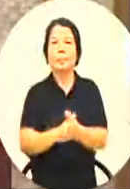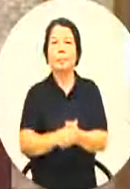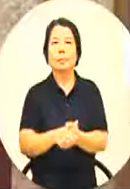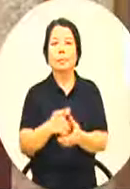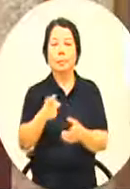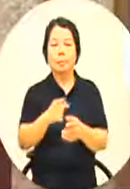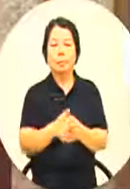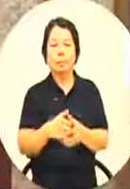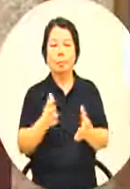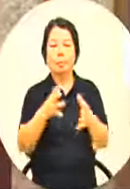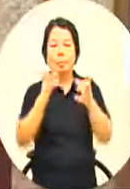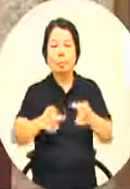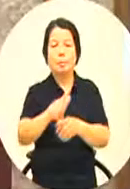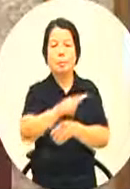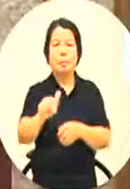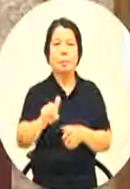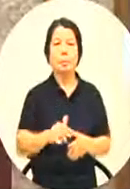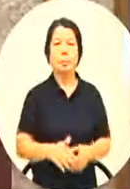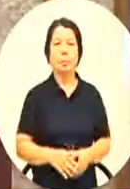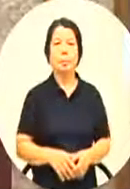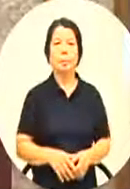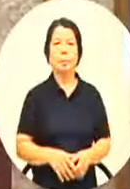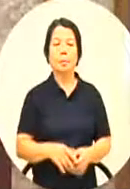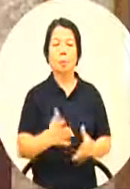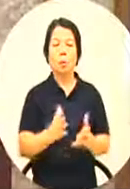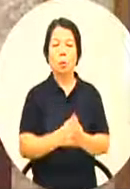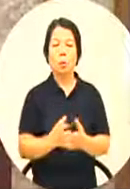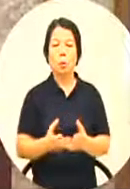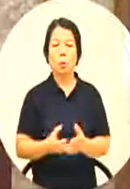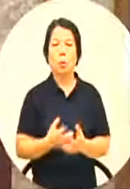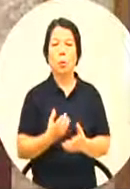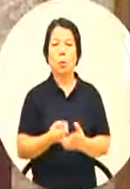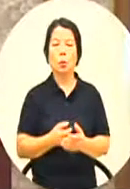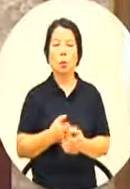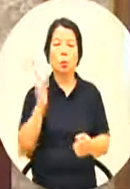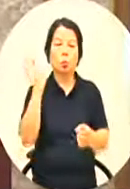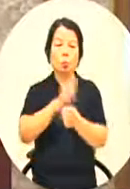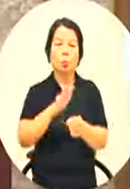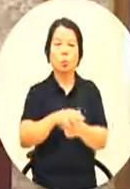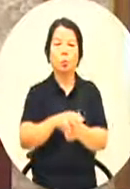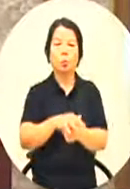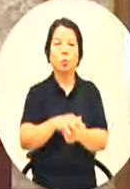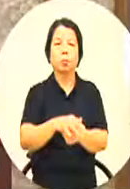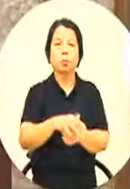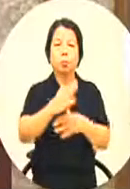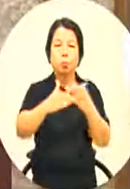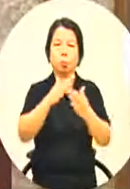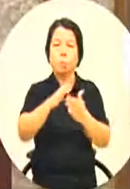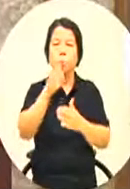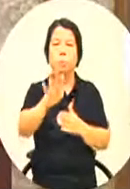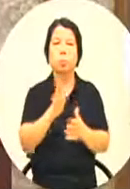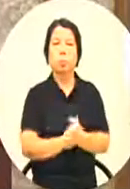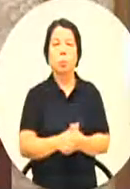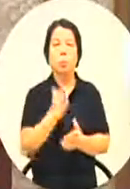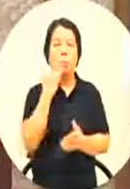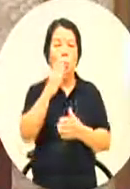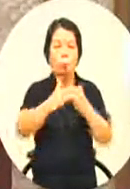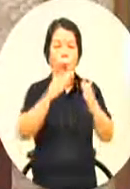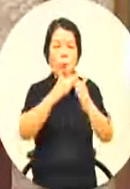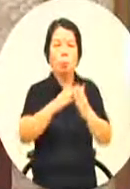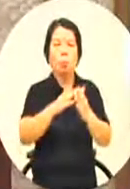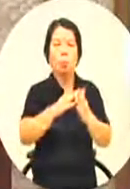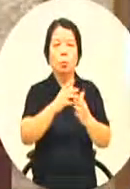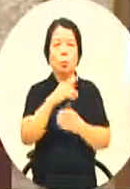这些设备我们有投入相关的经费来补助学校啦如果学校认为说他的设备